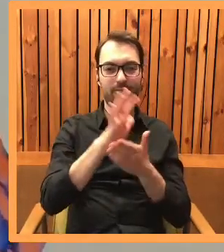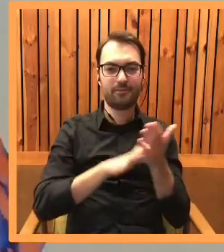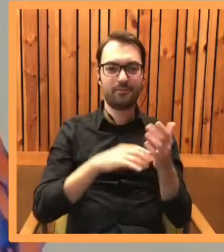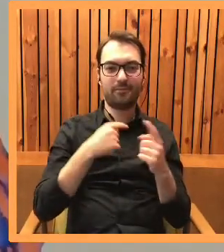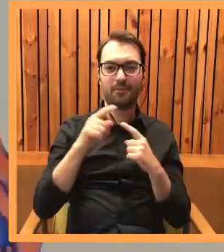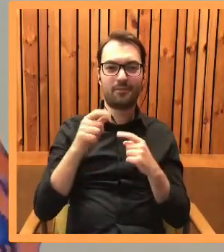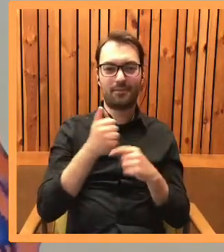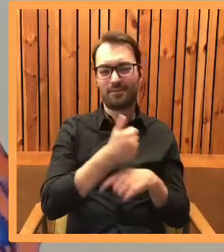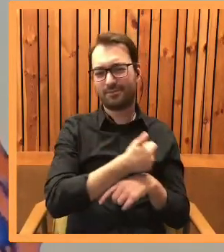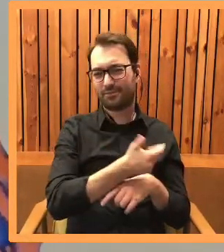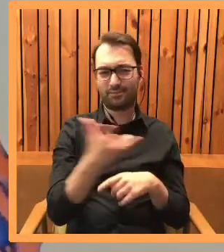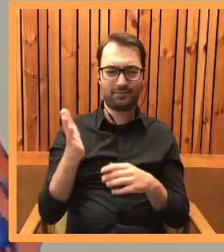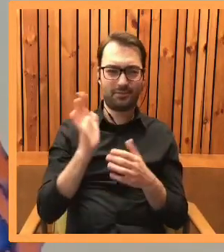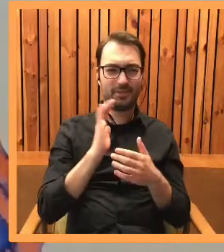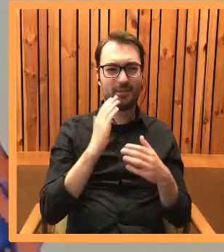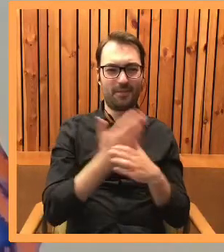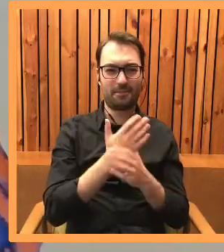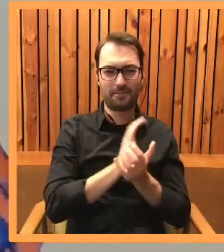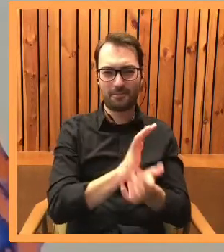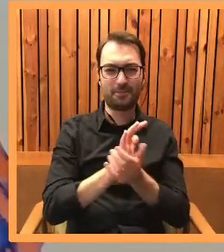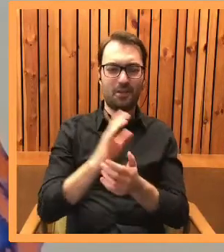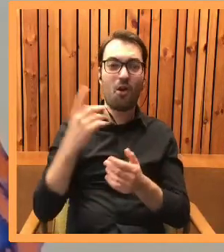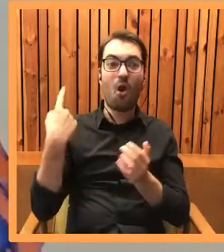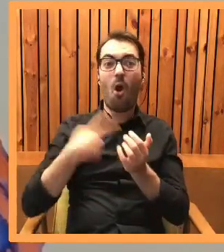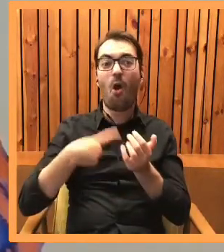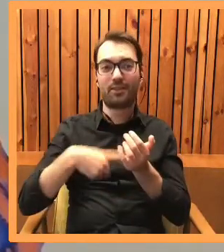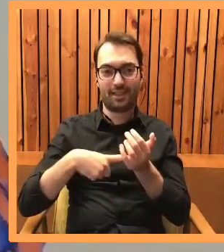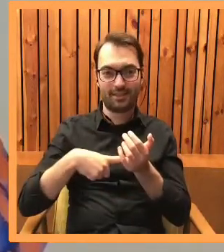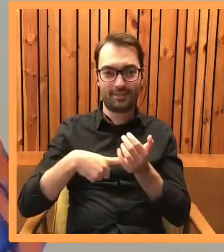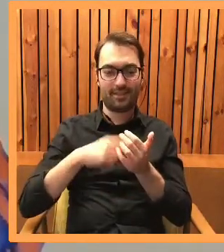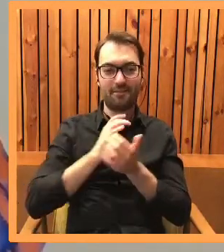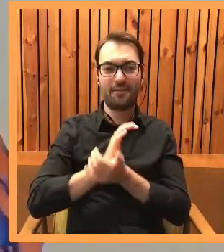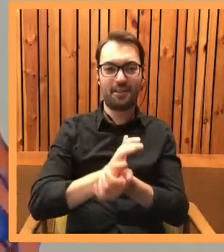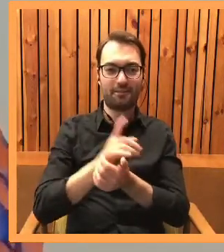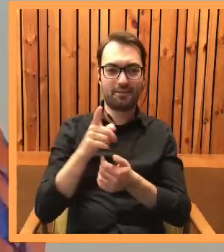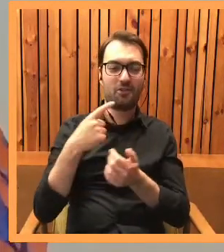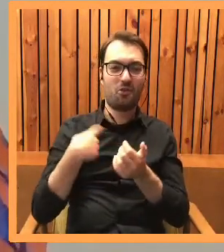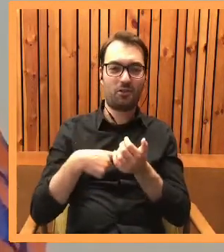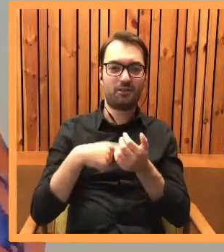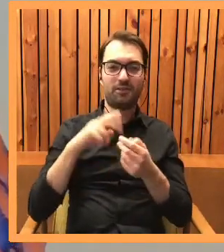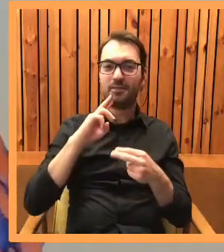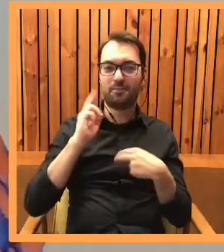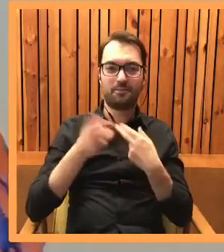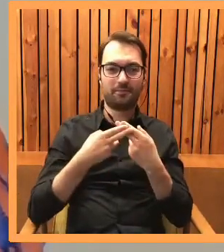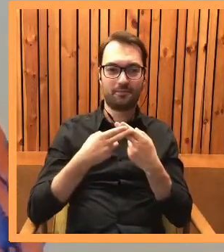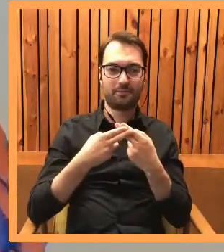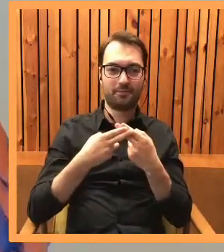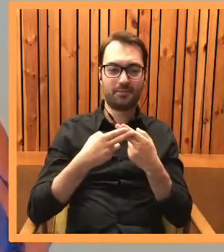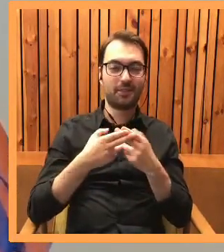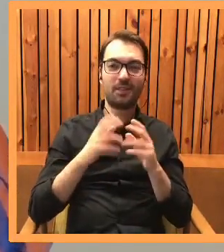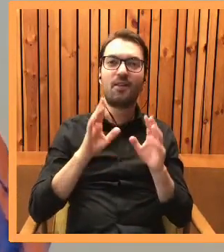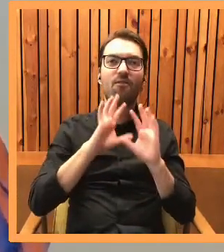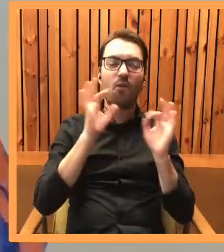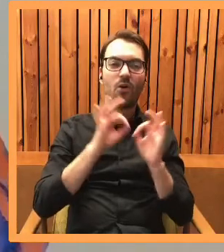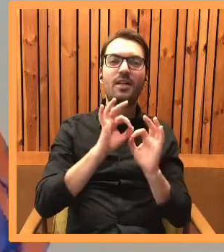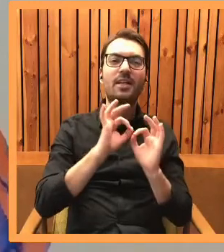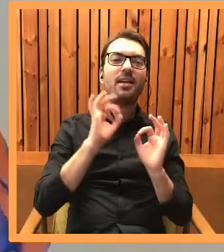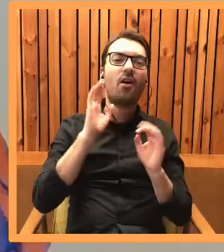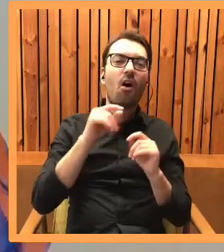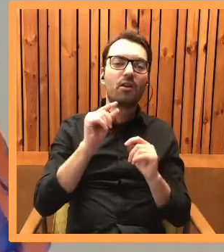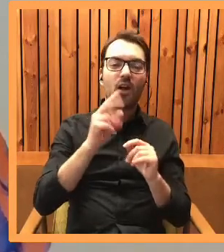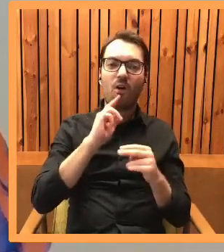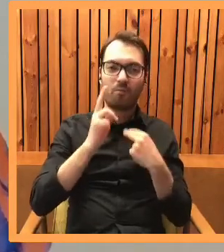kilkunastu wydawnictw i dopiero ostatnie, od ostatniego dostałam jakąkolwiek informację zwrotną,